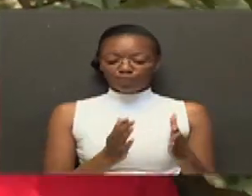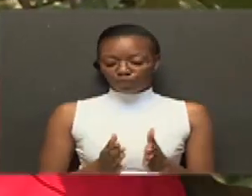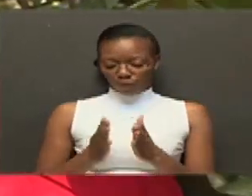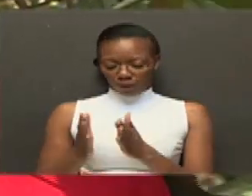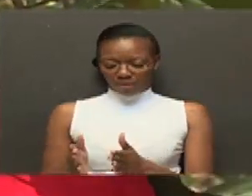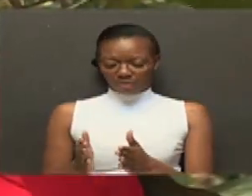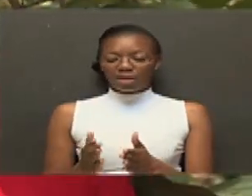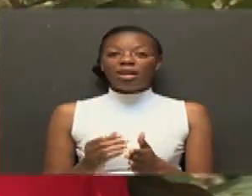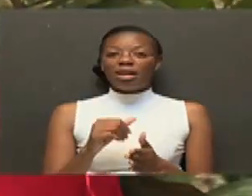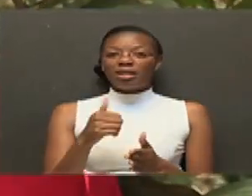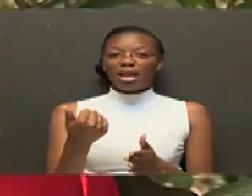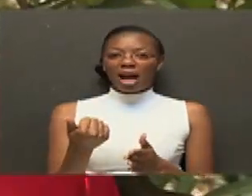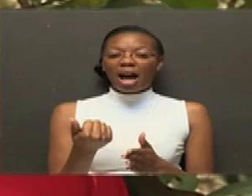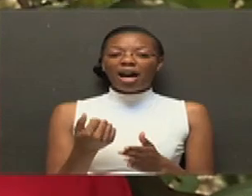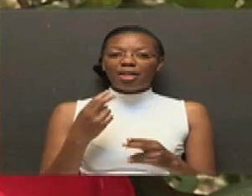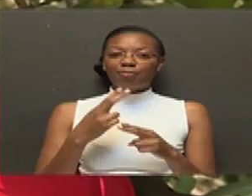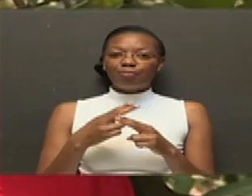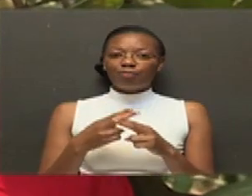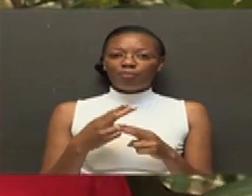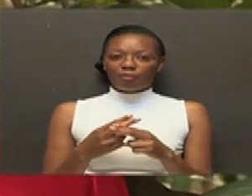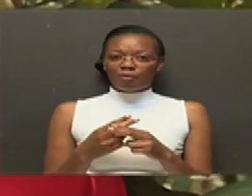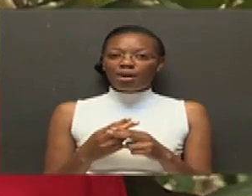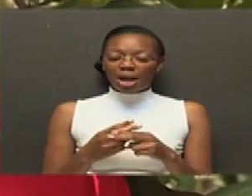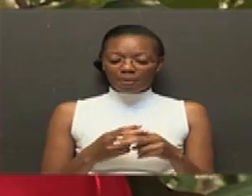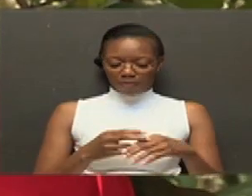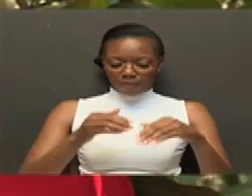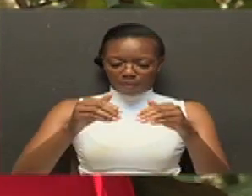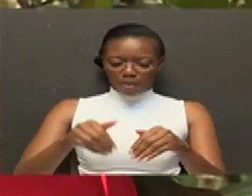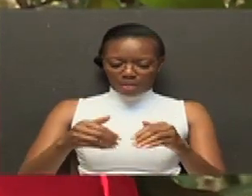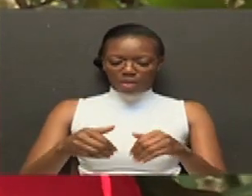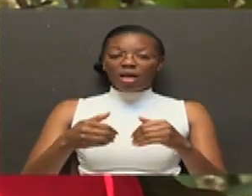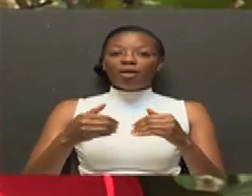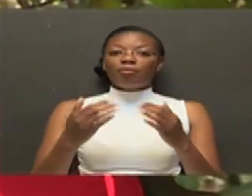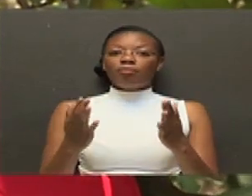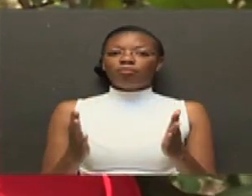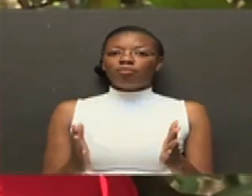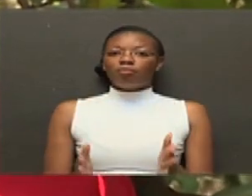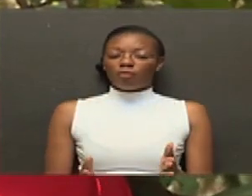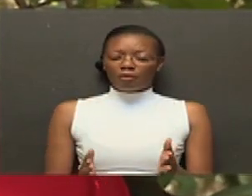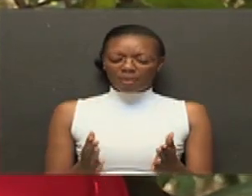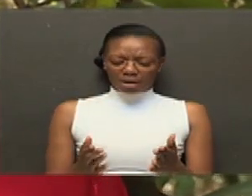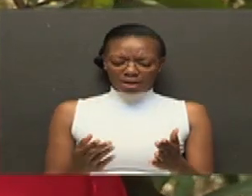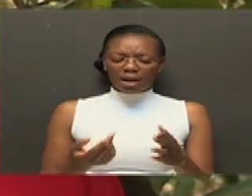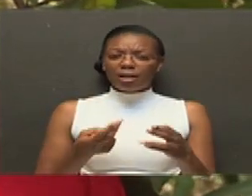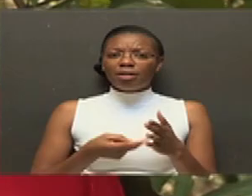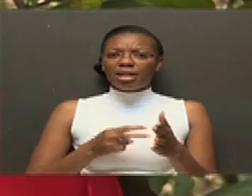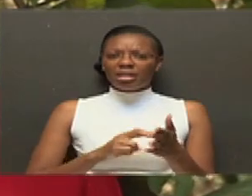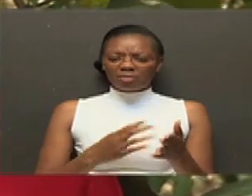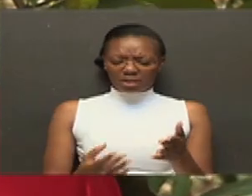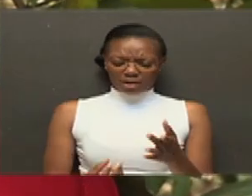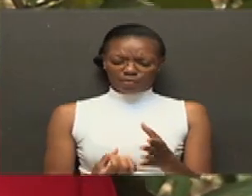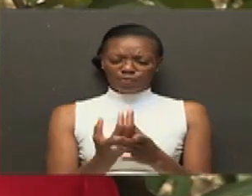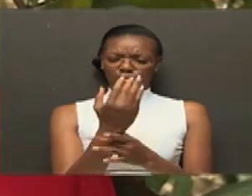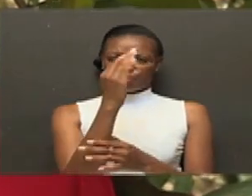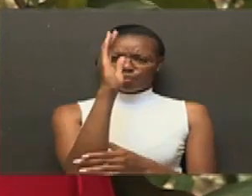Tuna subject ingine Tunaita pharmacognosy Pharmacognosy ni matumizi ya